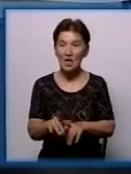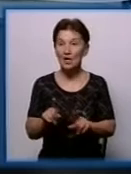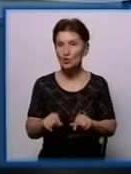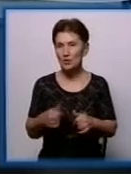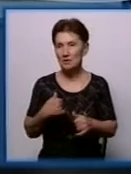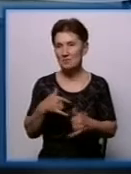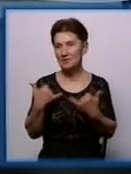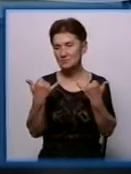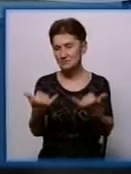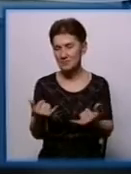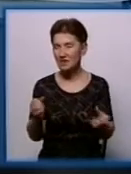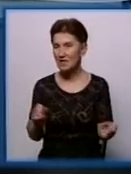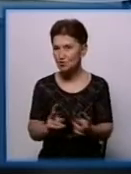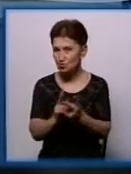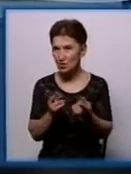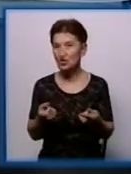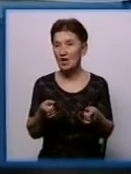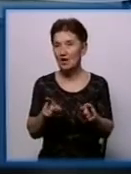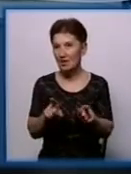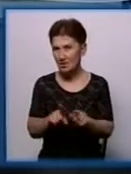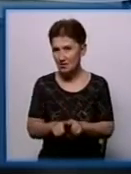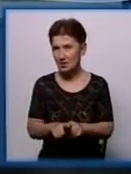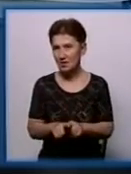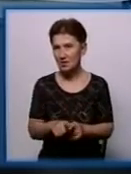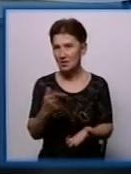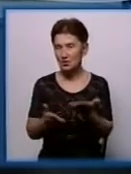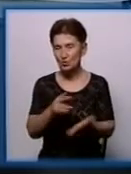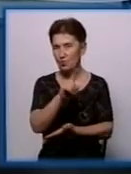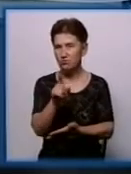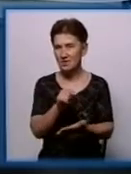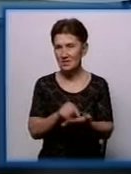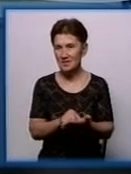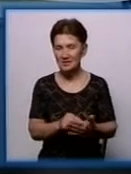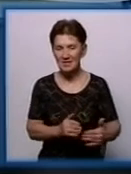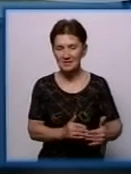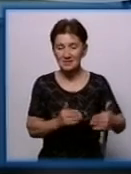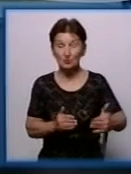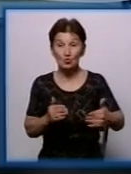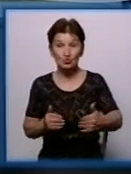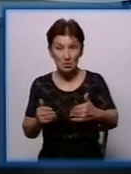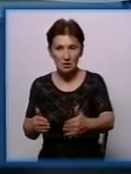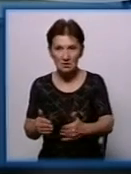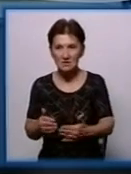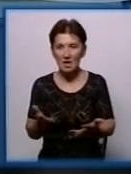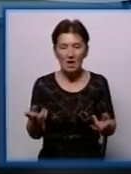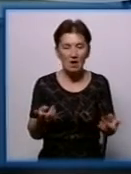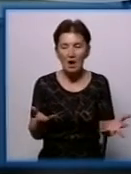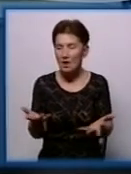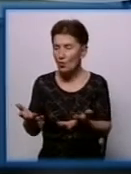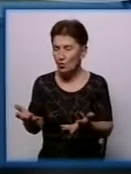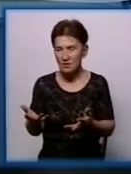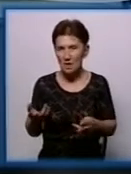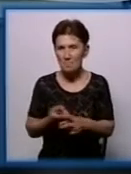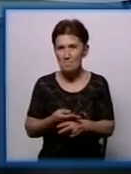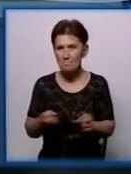на зустріч, ми приймаємо такі. Якщо ці питання вже зрушились з місця і вони вже не приводять до якоїсь пожежонебезпечного